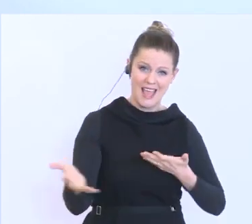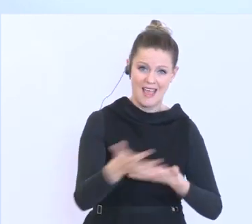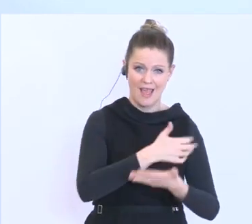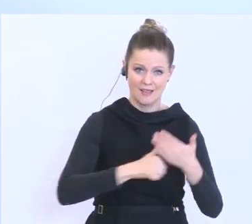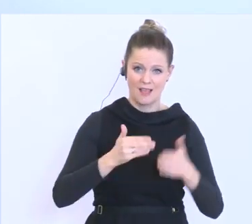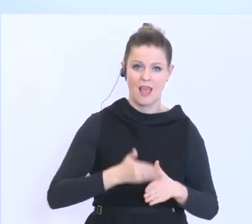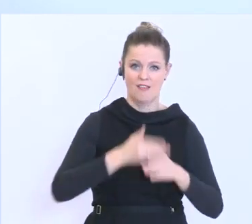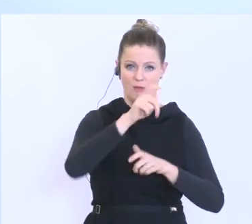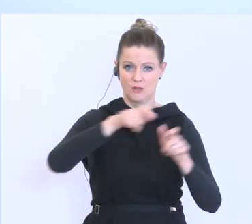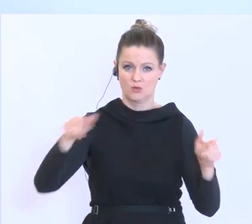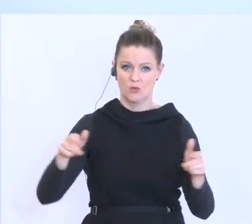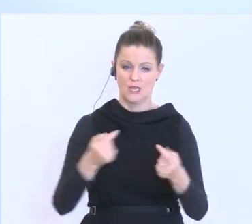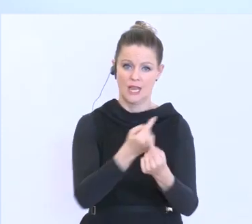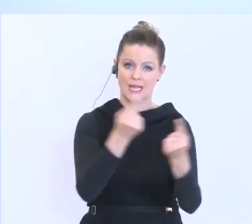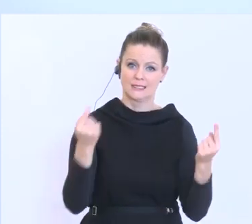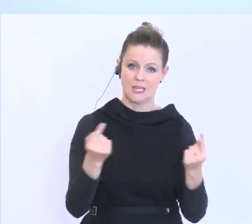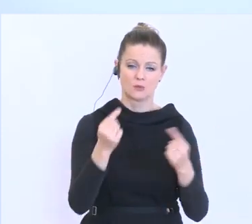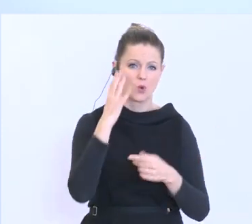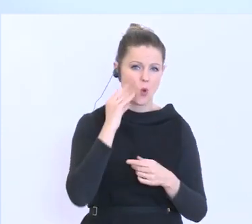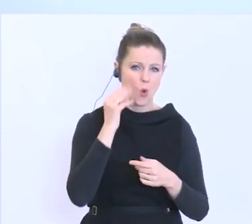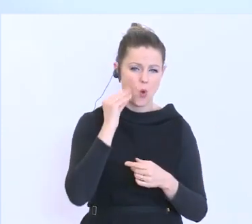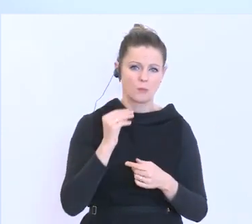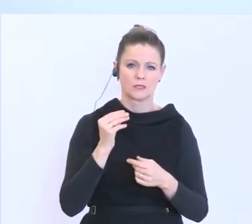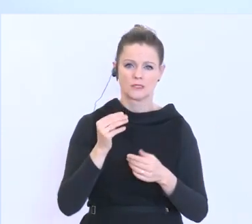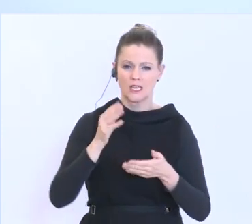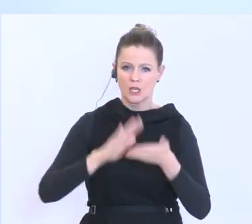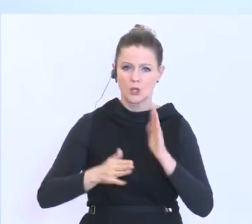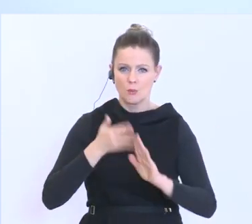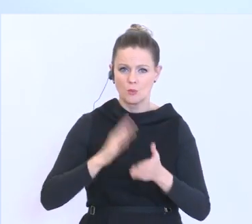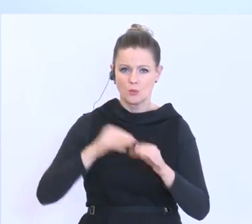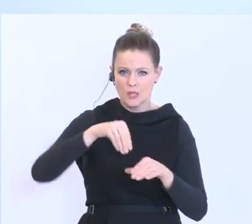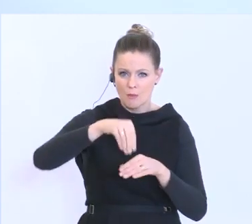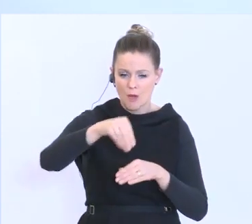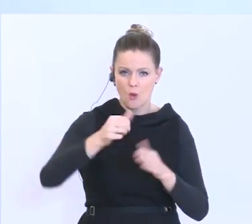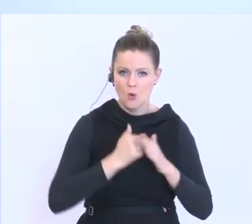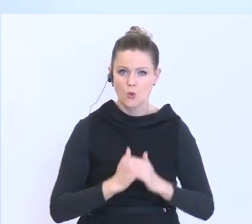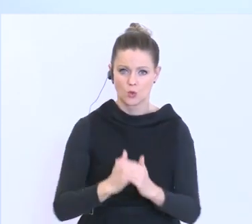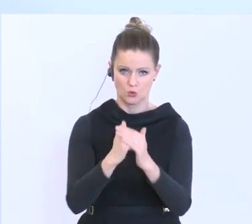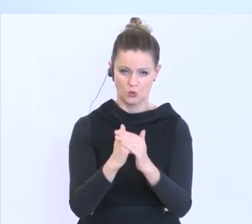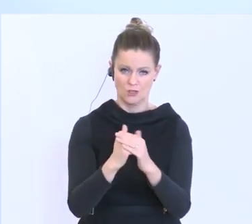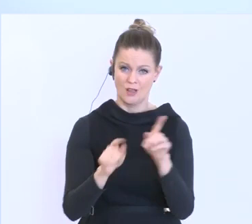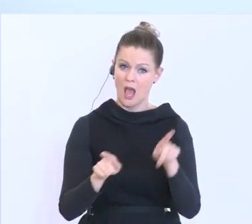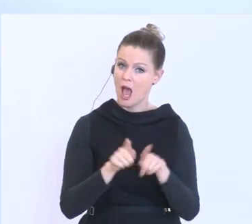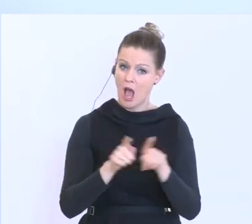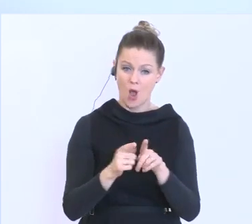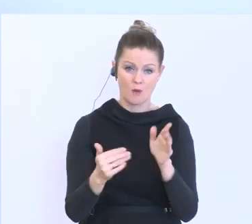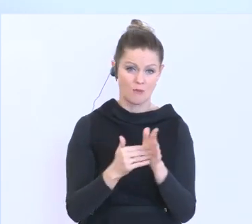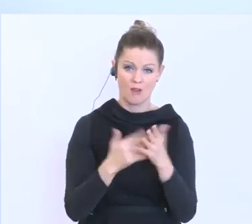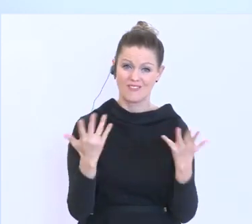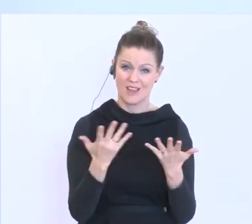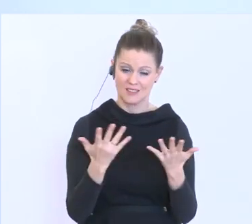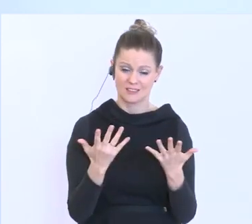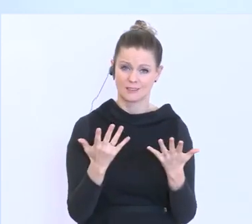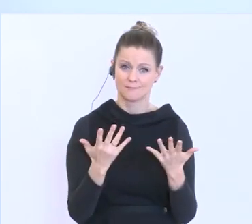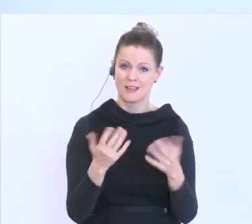die bereit sind, entsprechend dem Obst und Gemüsebau zu unterstützen. Wir brauchen ganz dringend Unterstützung